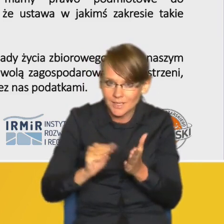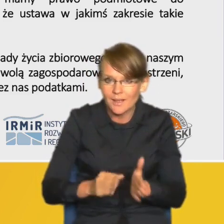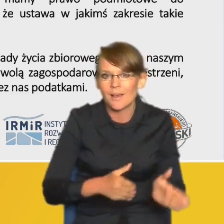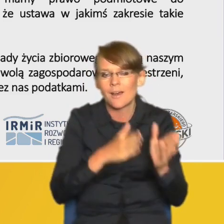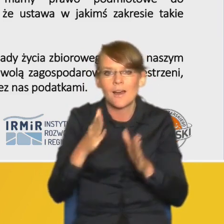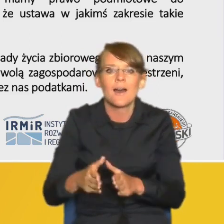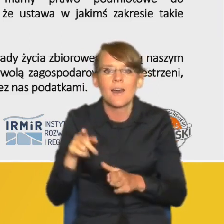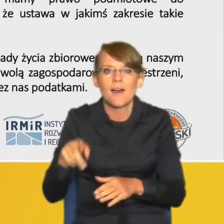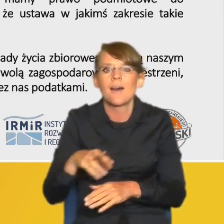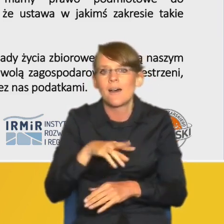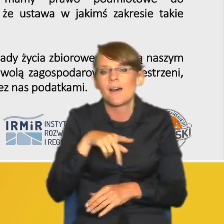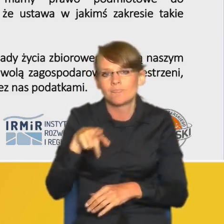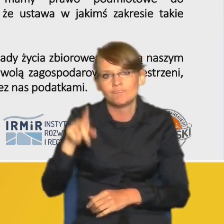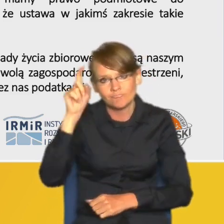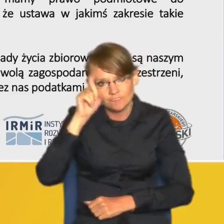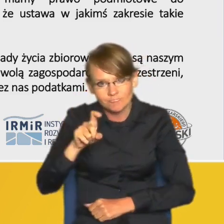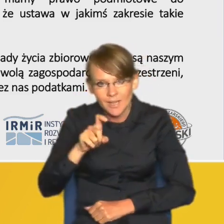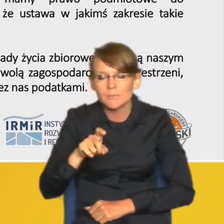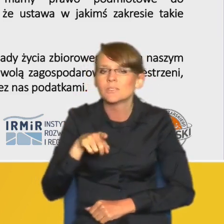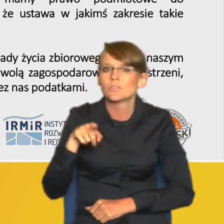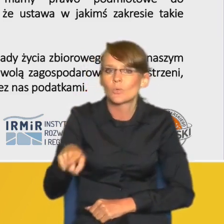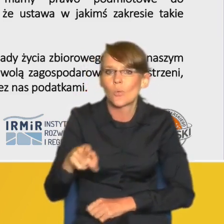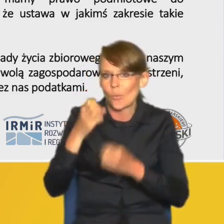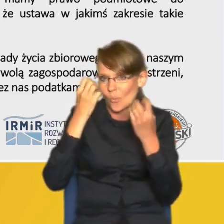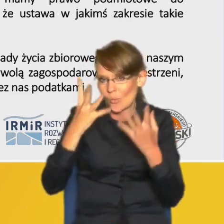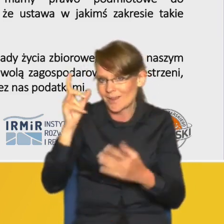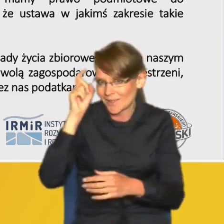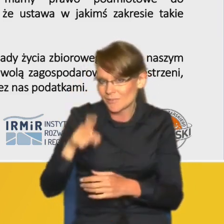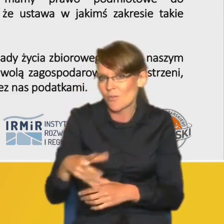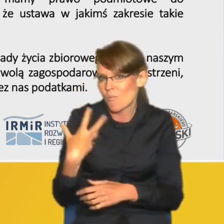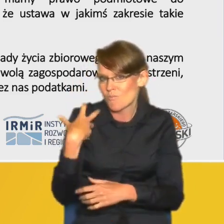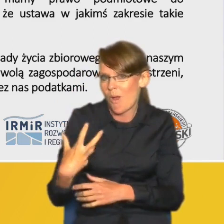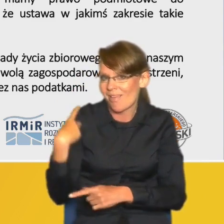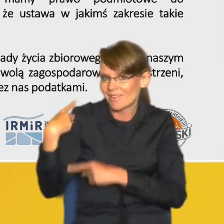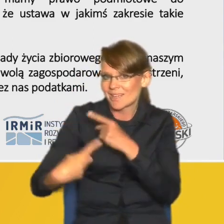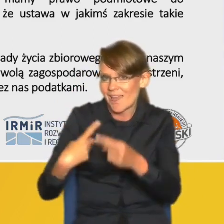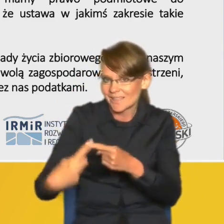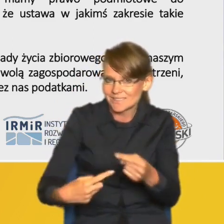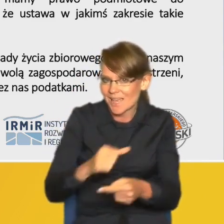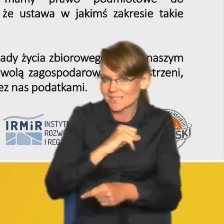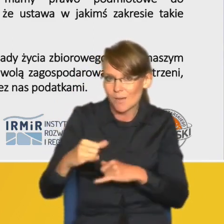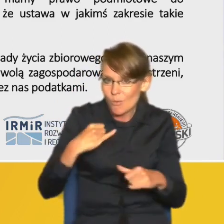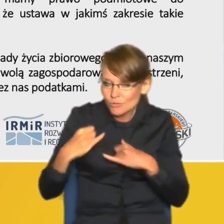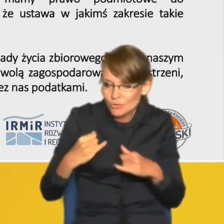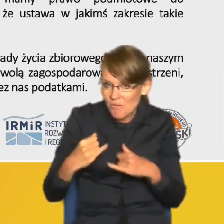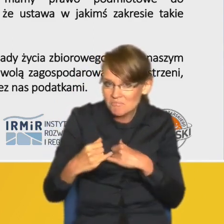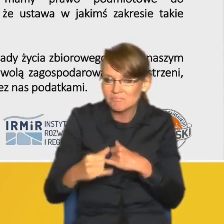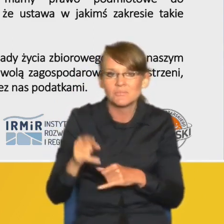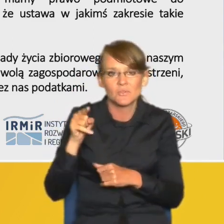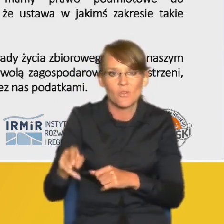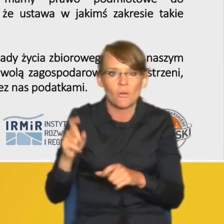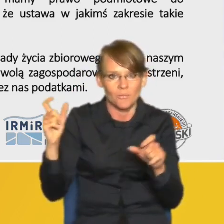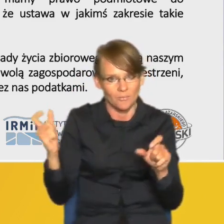jako państwo tej kultury germańskiej z bogatymi tradycjami samorządowymi państwo które